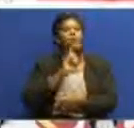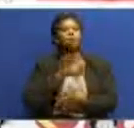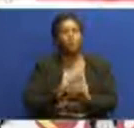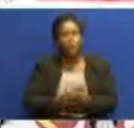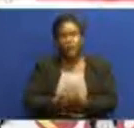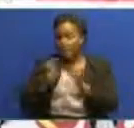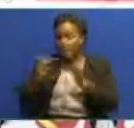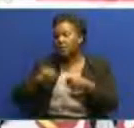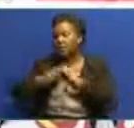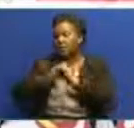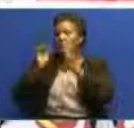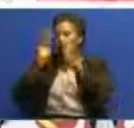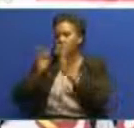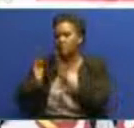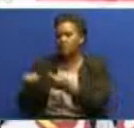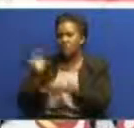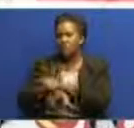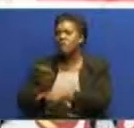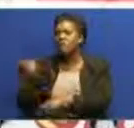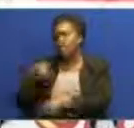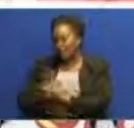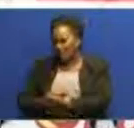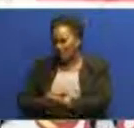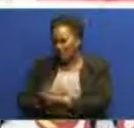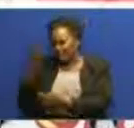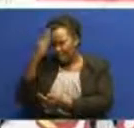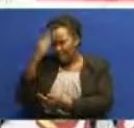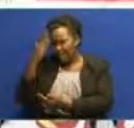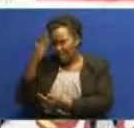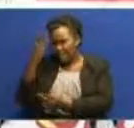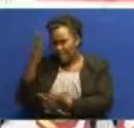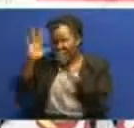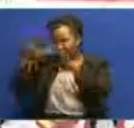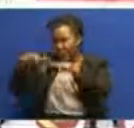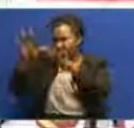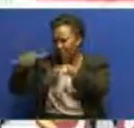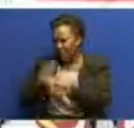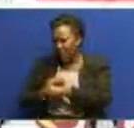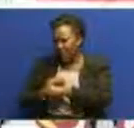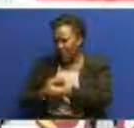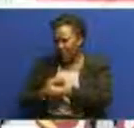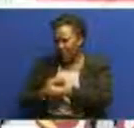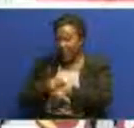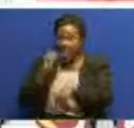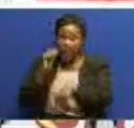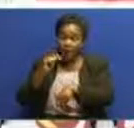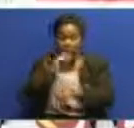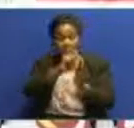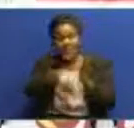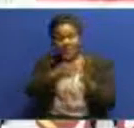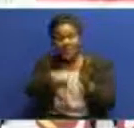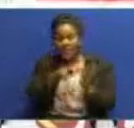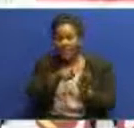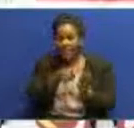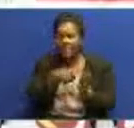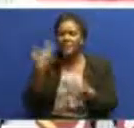tunachangamoto wa miyundombinu, najua na mvua zinanyesha, hii ni mitango, najua hata binadabu wanagua, kwa hata mifumwa yetu na njene